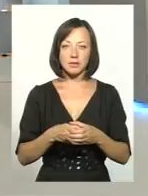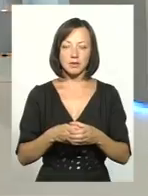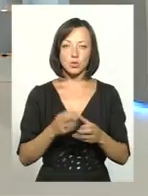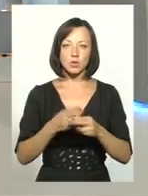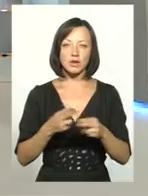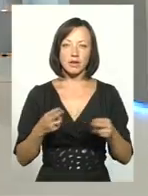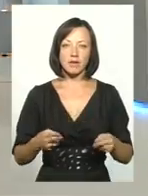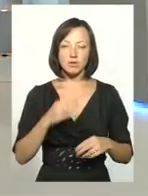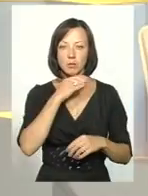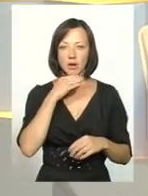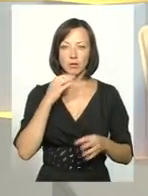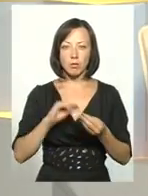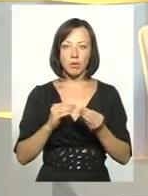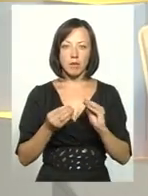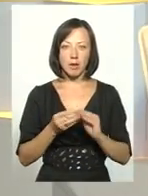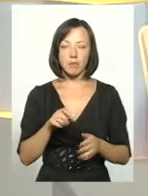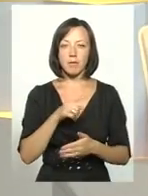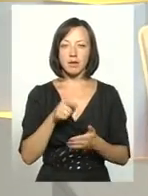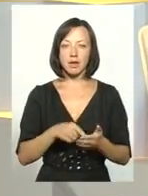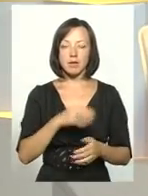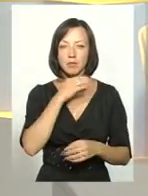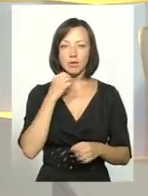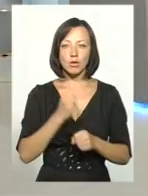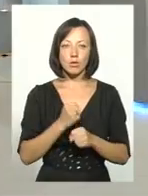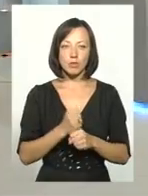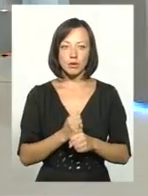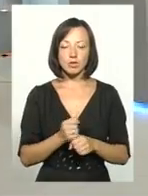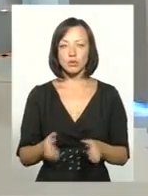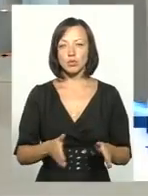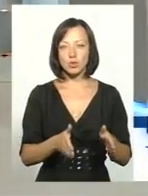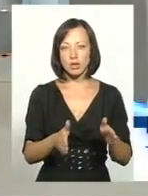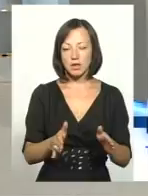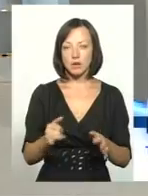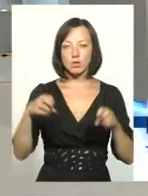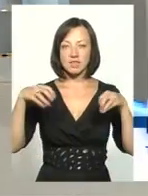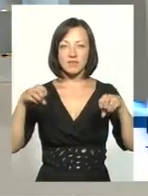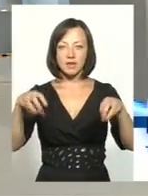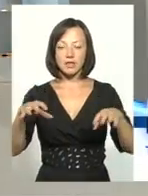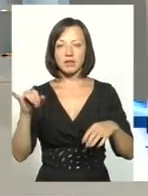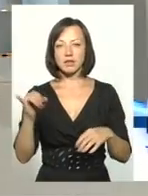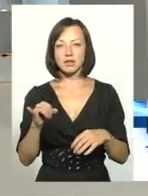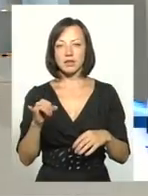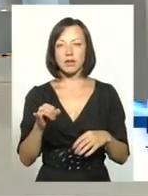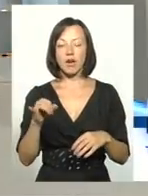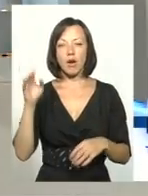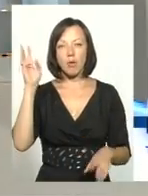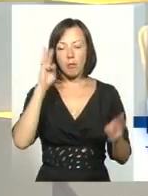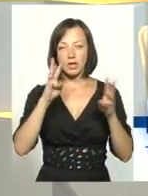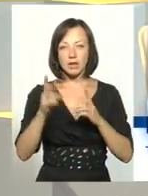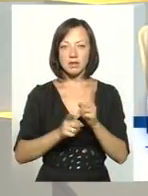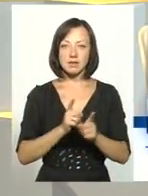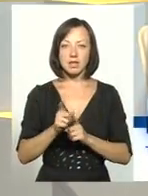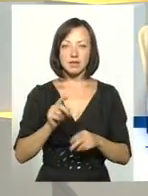Явецької є дуже багато проблем, питань вони дуже багато роблять. І щодо доріг, і щодо освітлення, і щодо модернізації